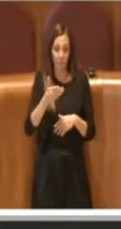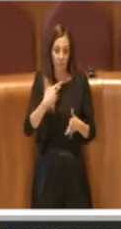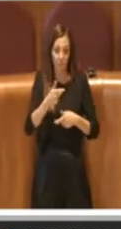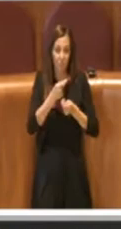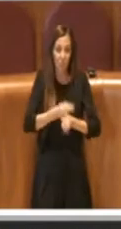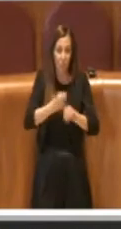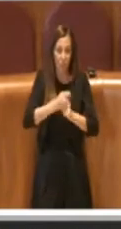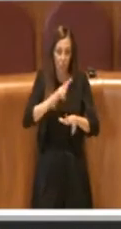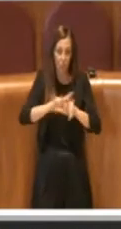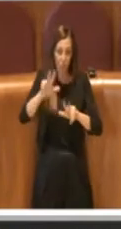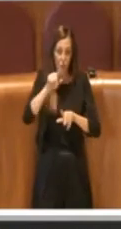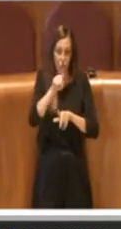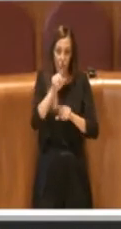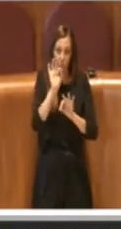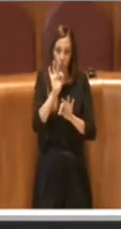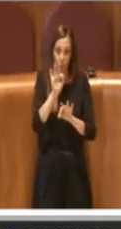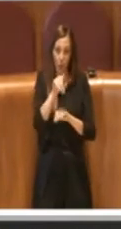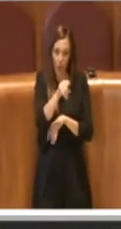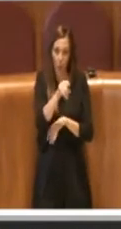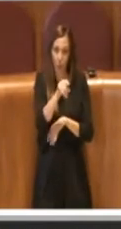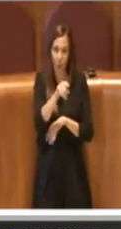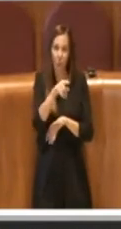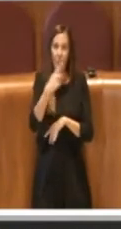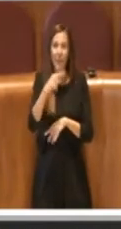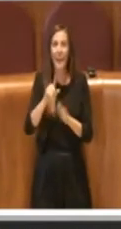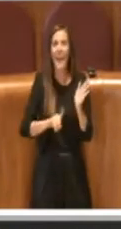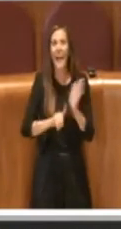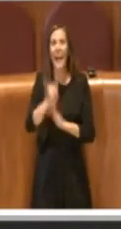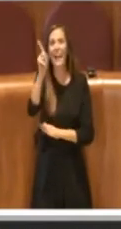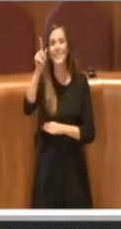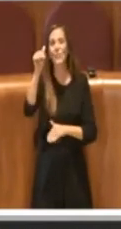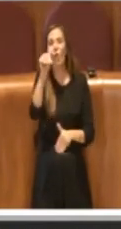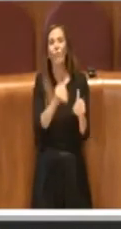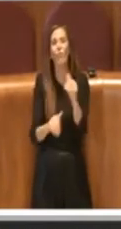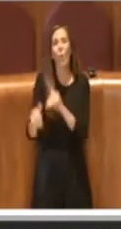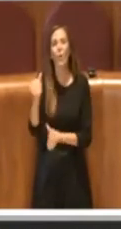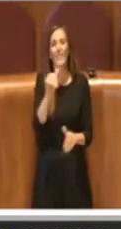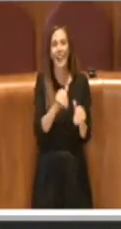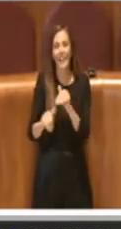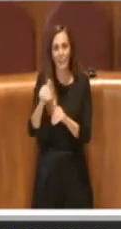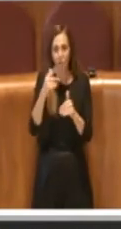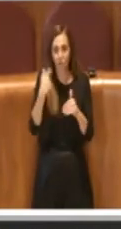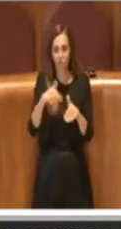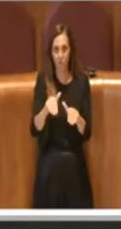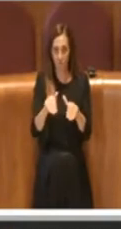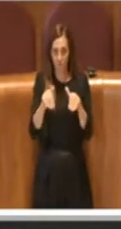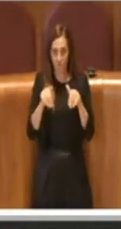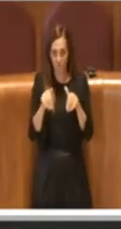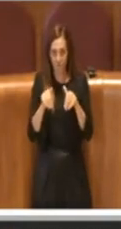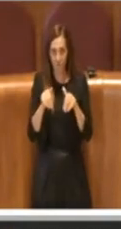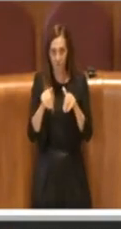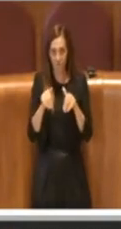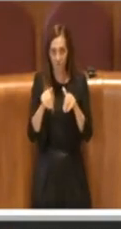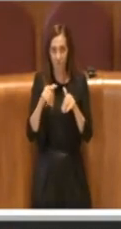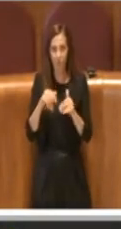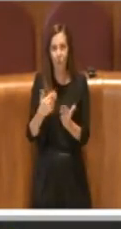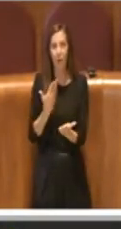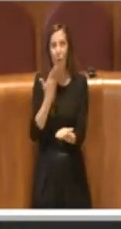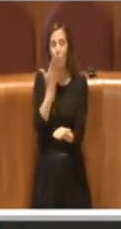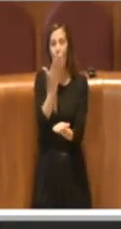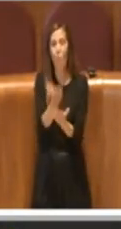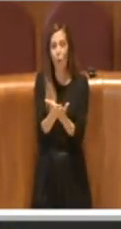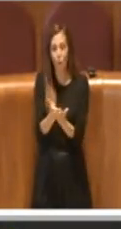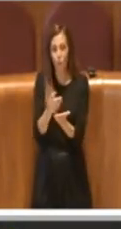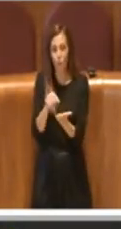della votazione che c'è stata presso il municipio di astensione della stessa mozione analoga a quella